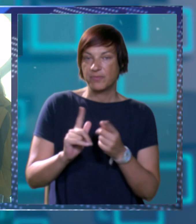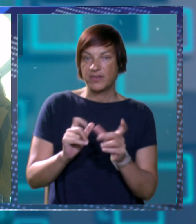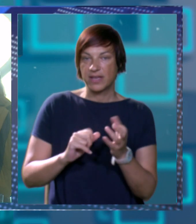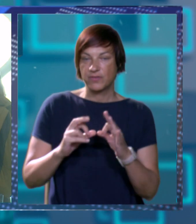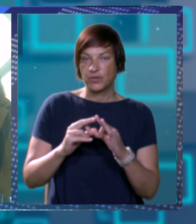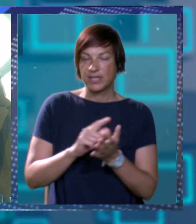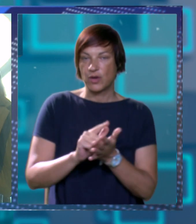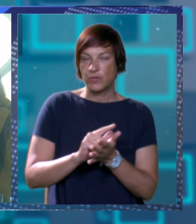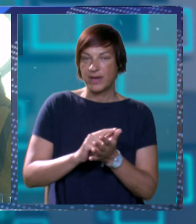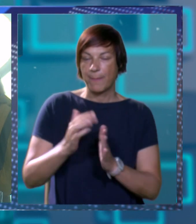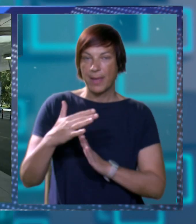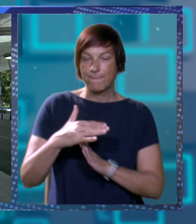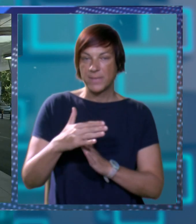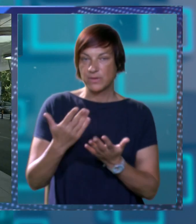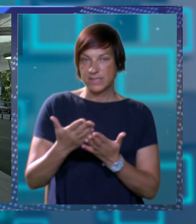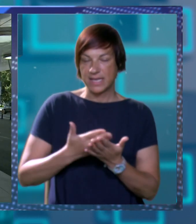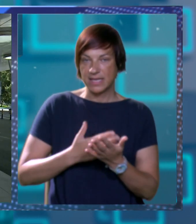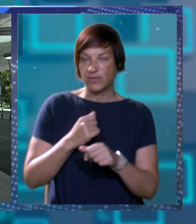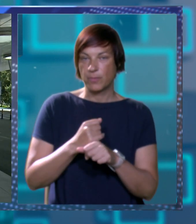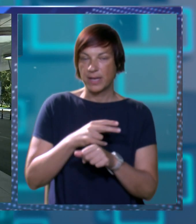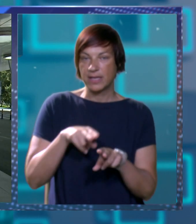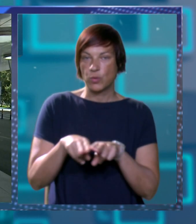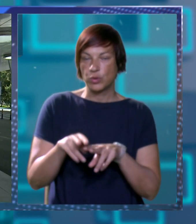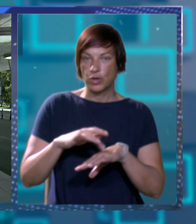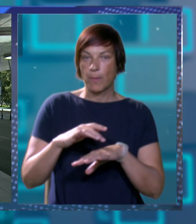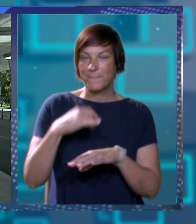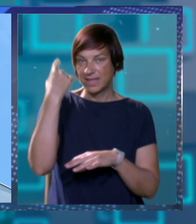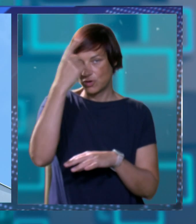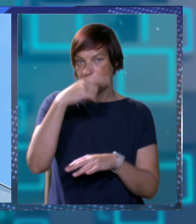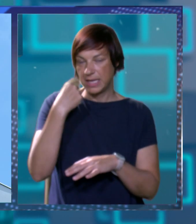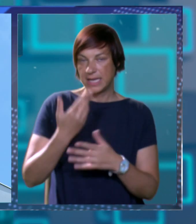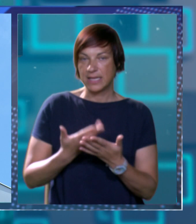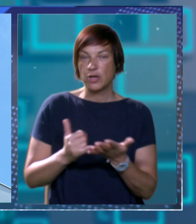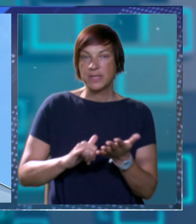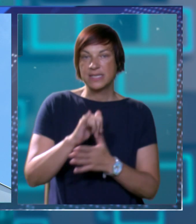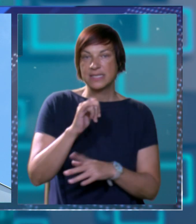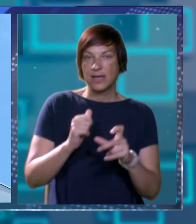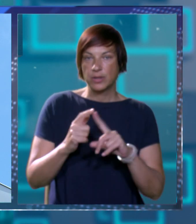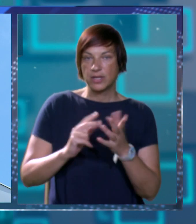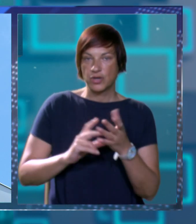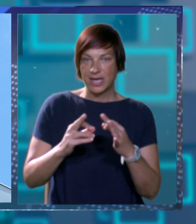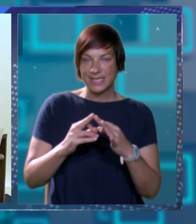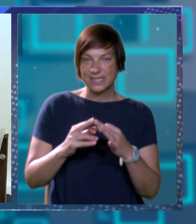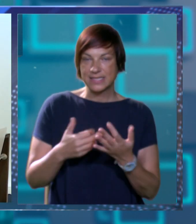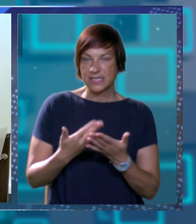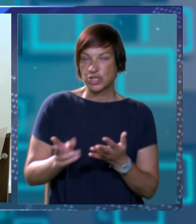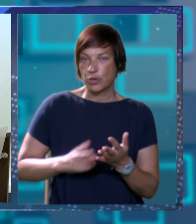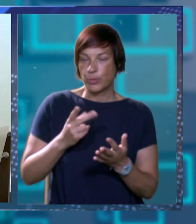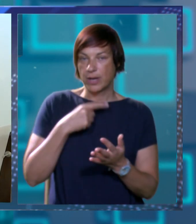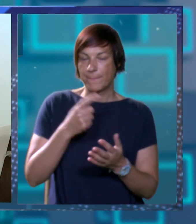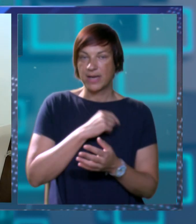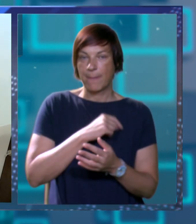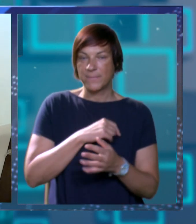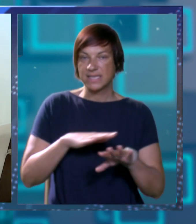Frankfurtu osim u vrijeme spomenute pauze redovno obavljati utorkom, petkom i nedjeljom i to upravo zrakoplavom Kroacija Airlinesa što ponosno